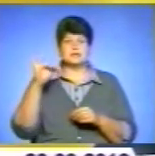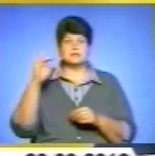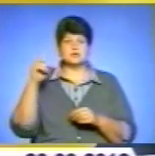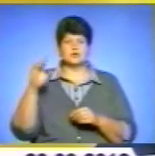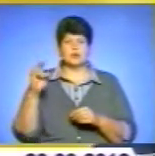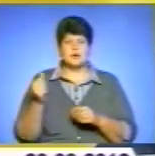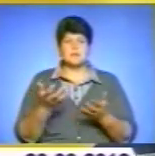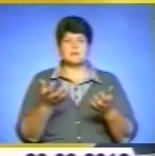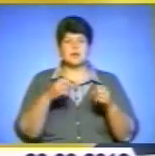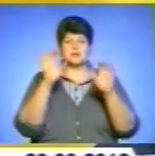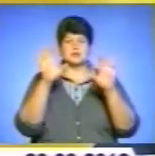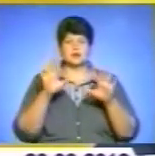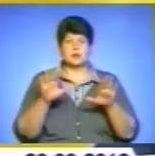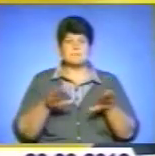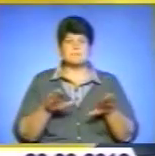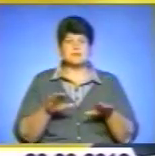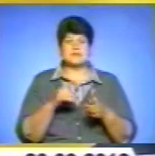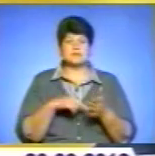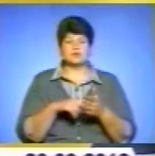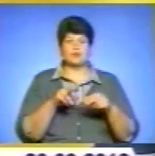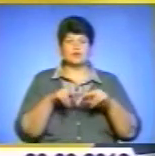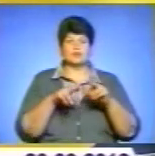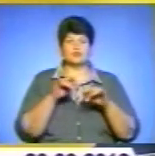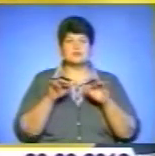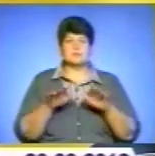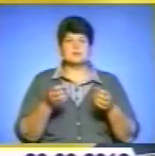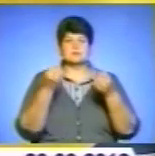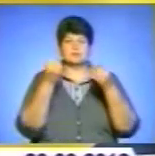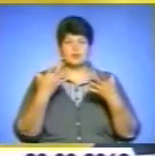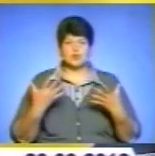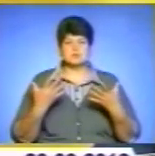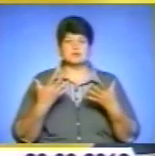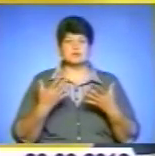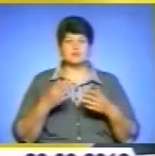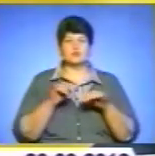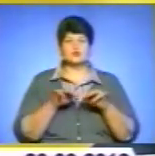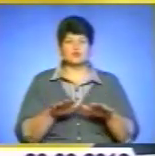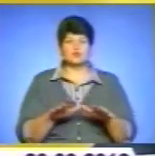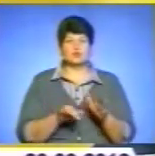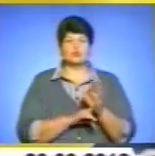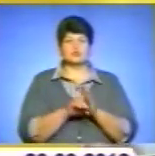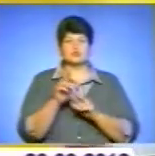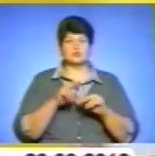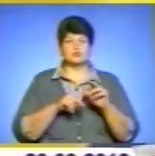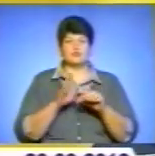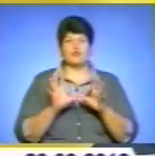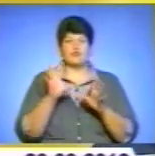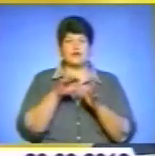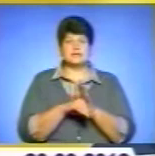-будівну діяльність. Ми спростили процедури початку будівництва, введення в експлуатацию житла,